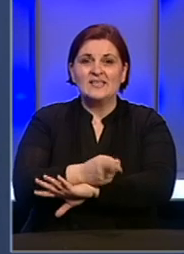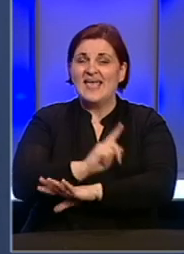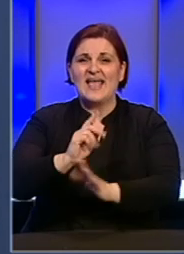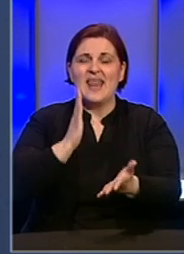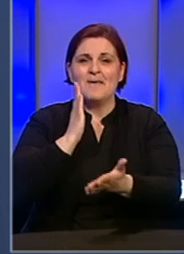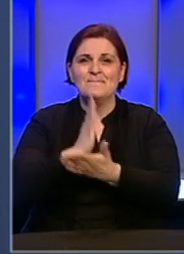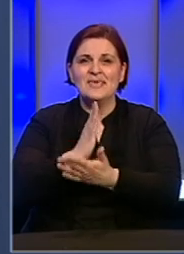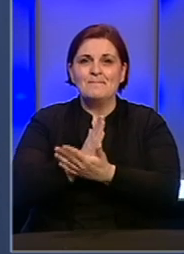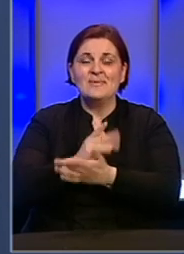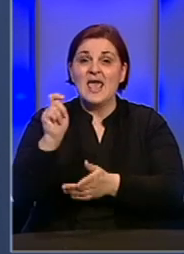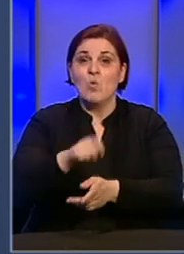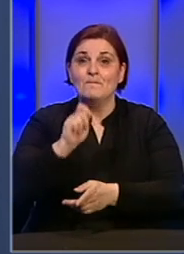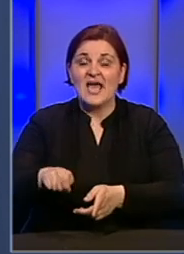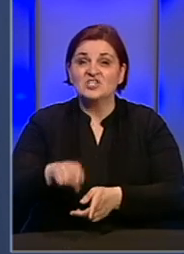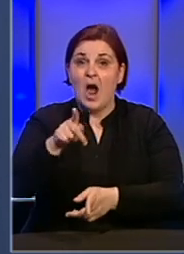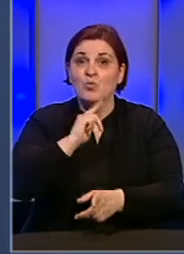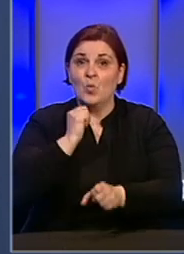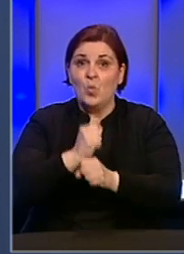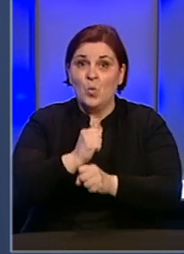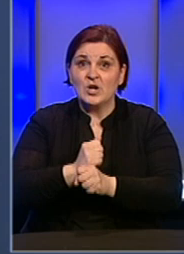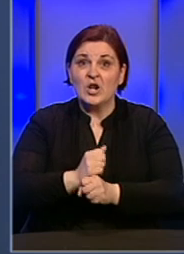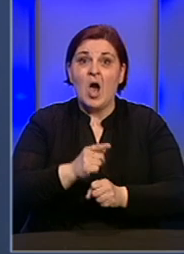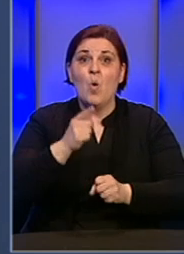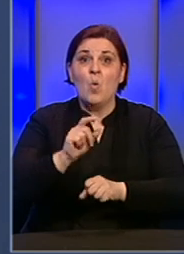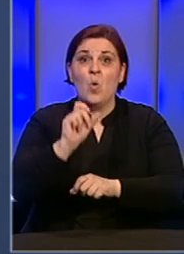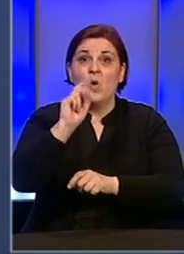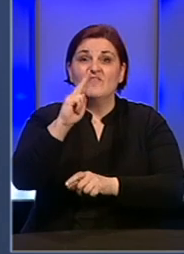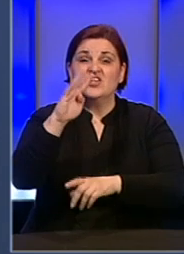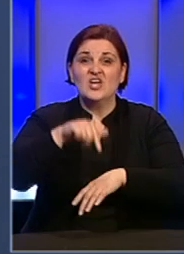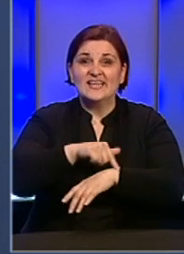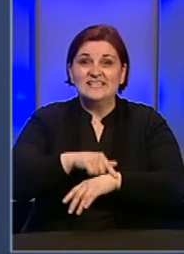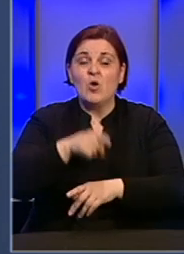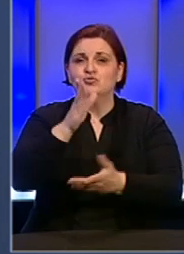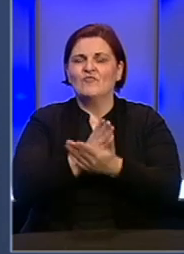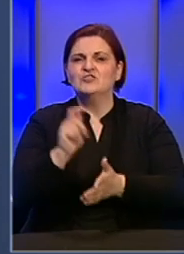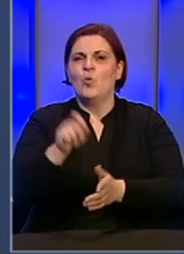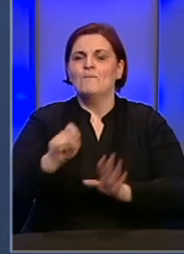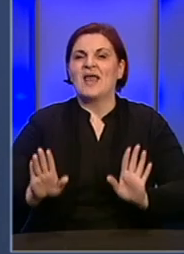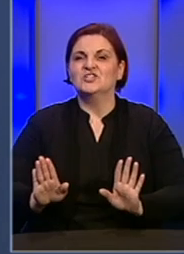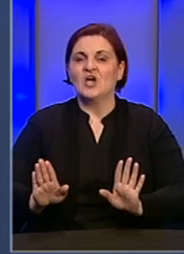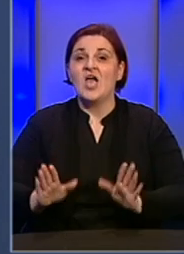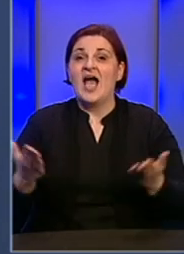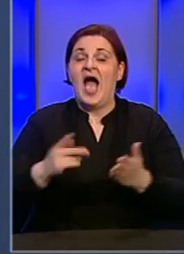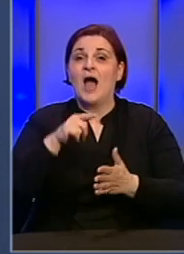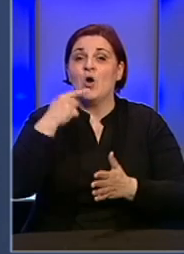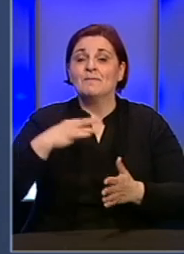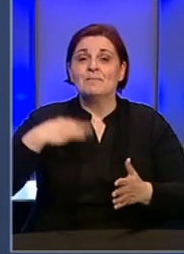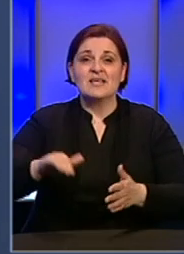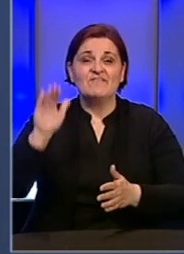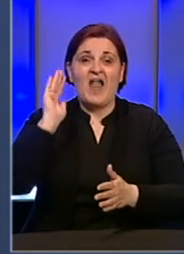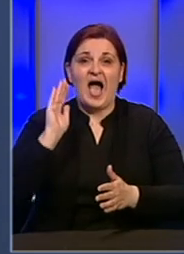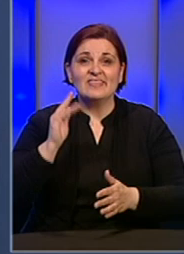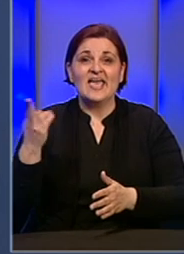ne bi bili u prekrišaju. Ako to ne urade, u 00.00 već su u prekrišaju. I kako je rekao premijer,